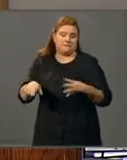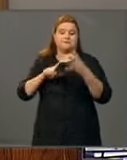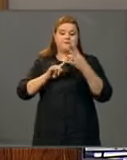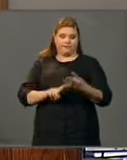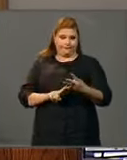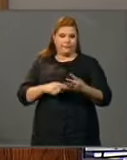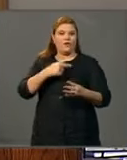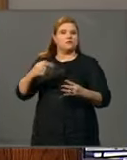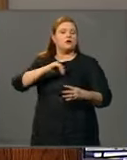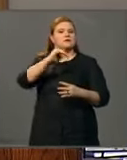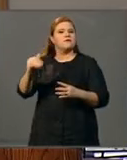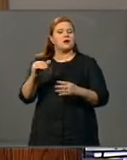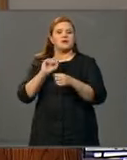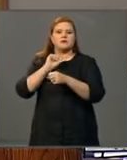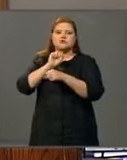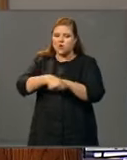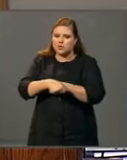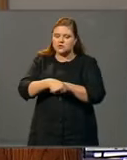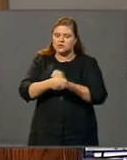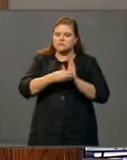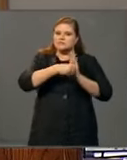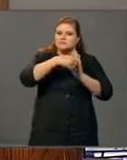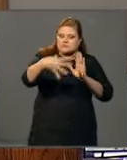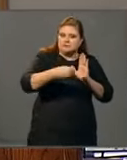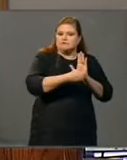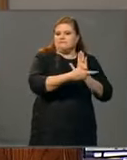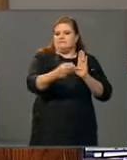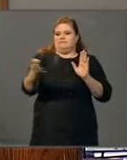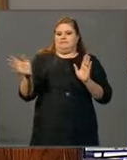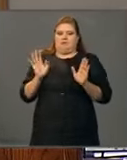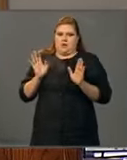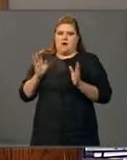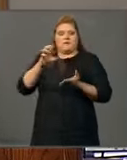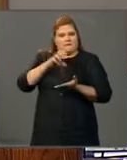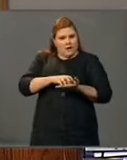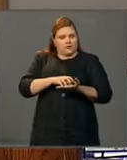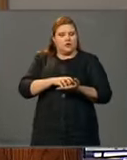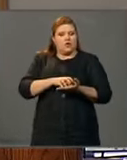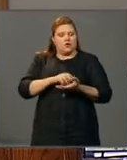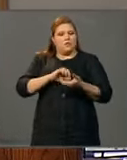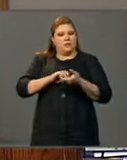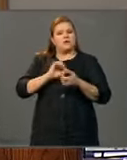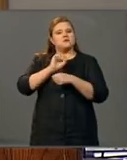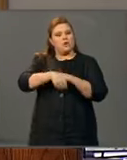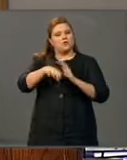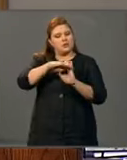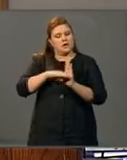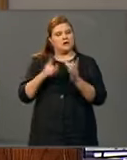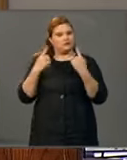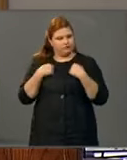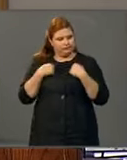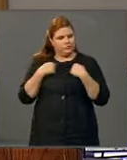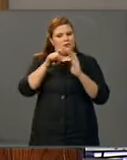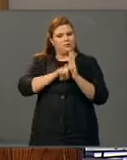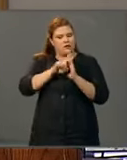Talvivaaran konkurssitapaus on hyvin moniuloitteinen ja valtio etenee asiassa konkurssilain vaatimusten ja pykälien